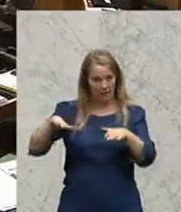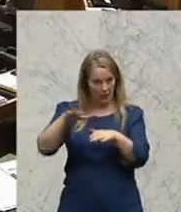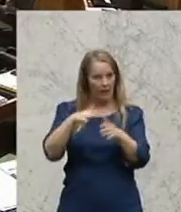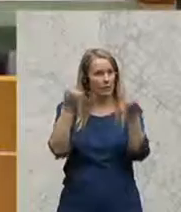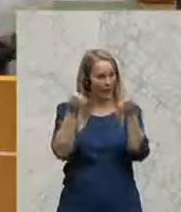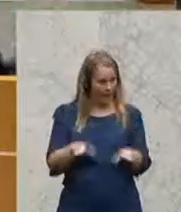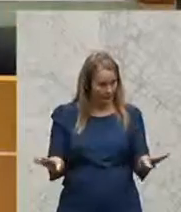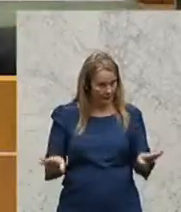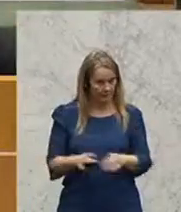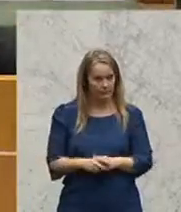erledigt.